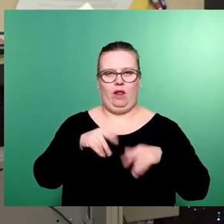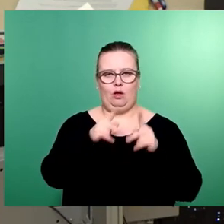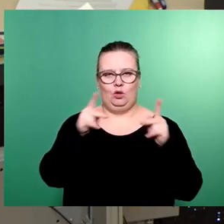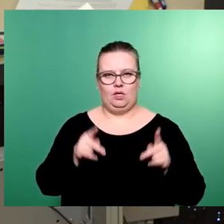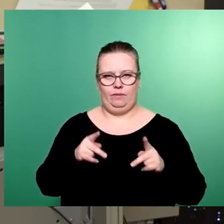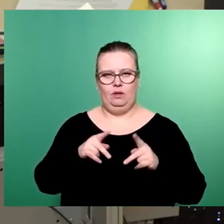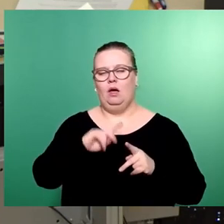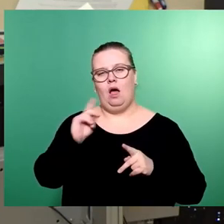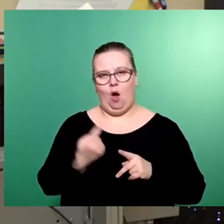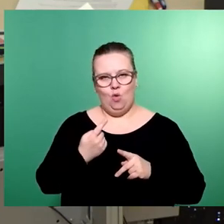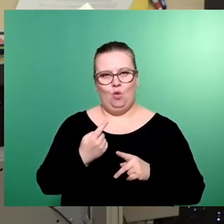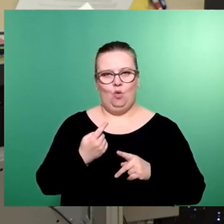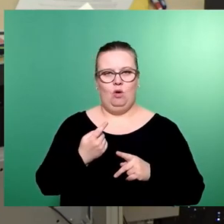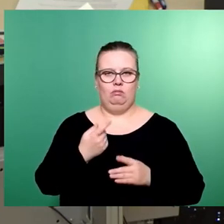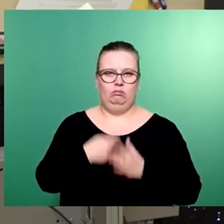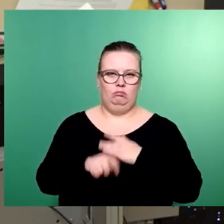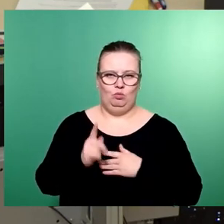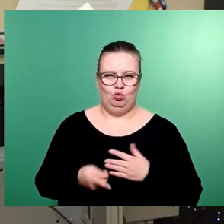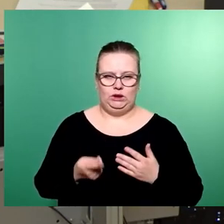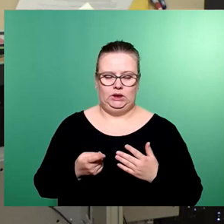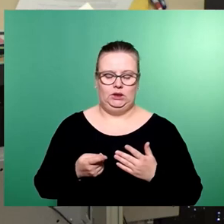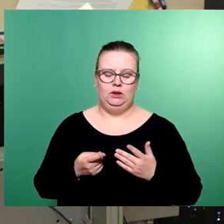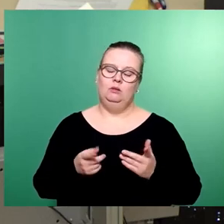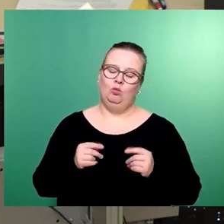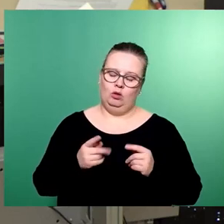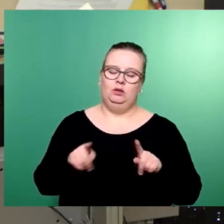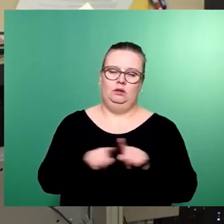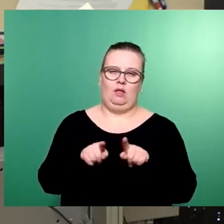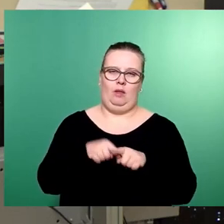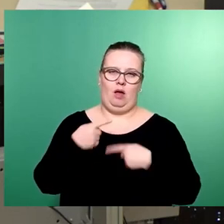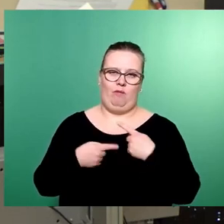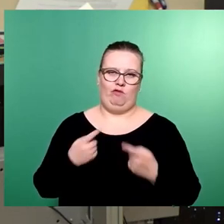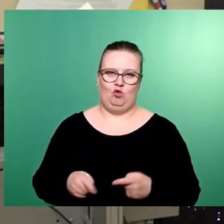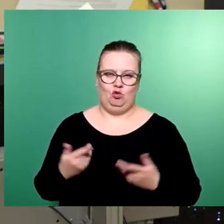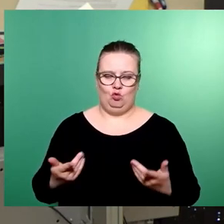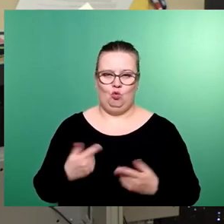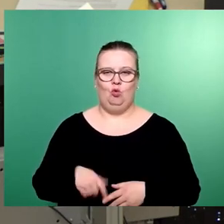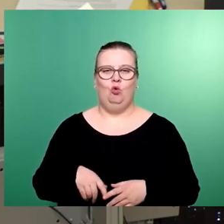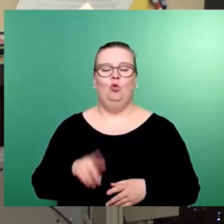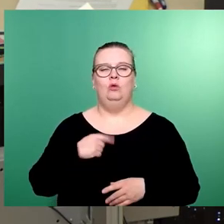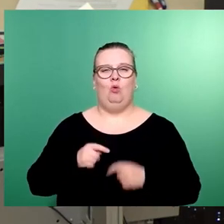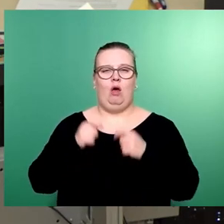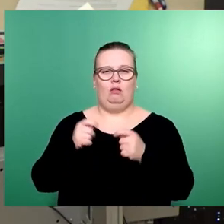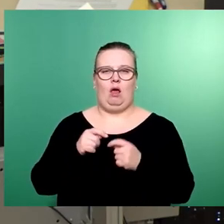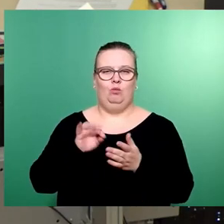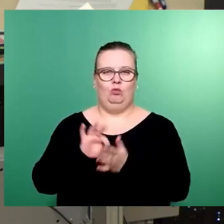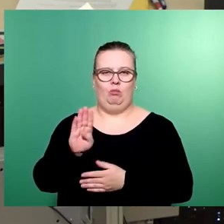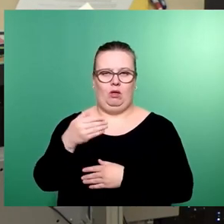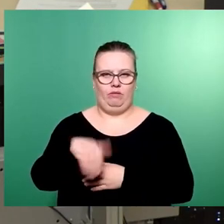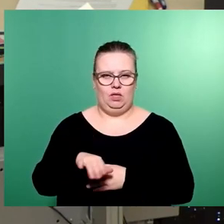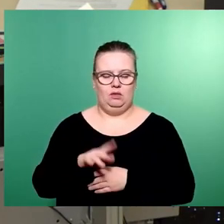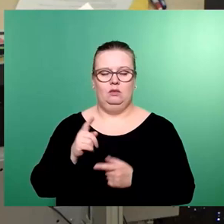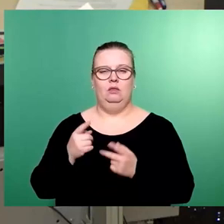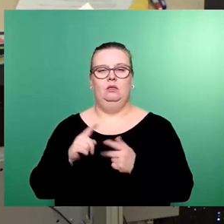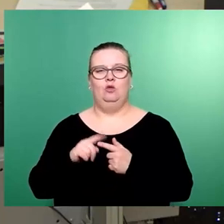ebenfalls beschafft werden. Das sollte auf demselben Weg passieren. Punkt B unseres Antrages. Erhalt des